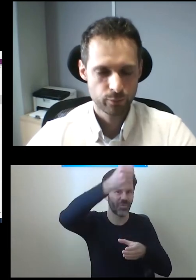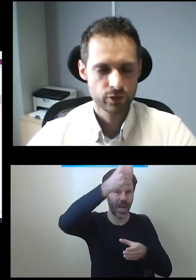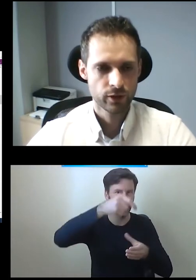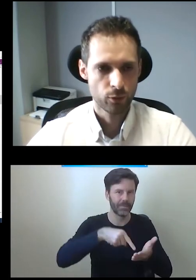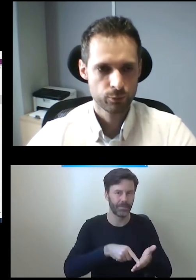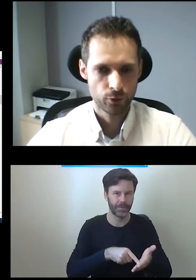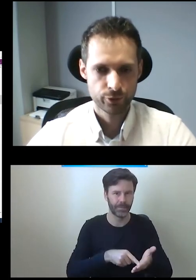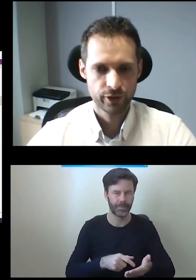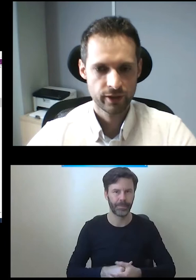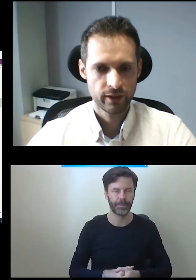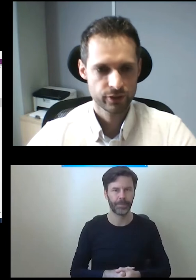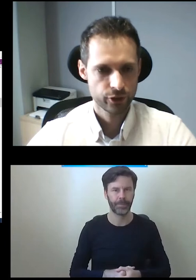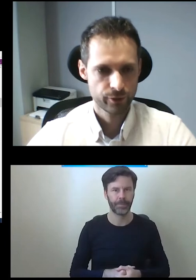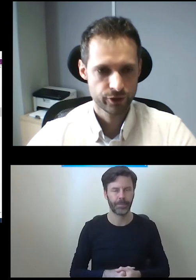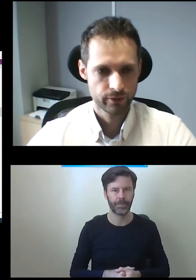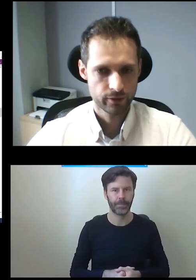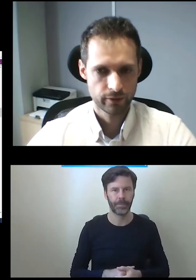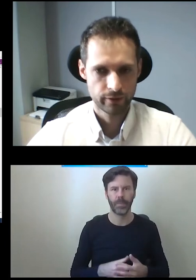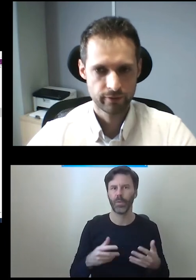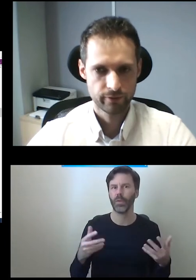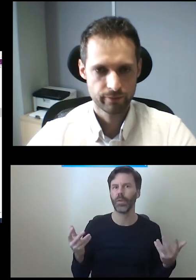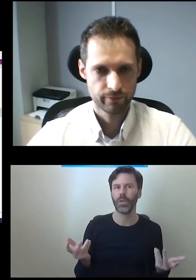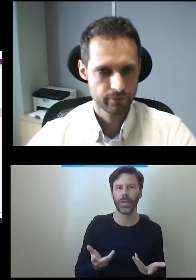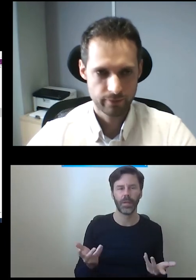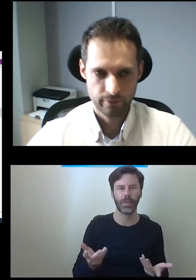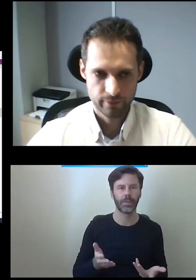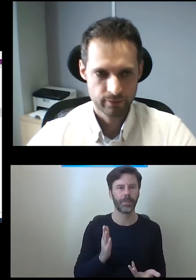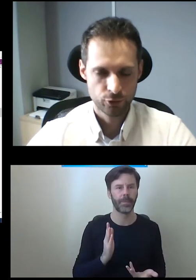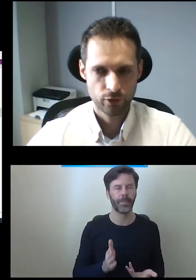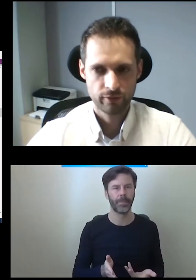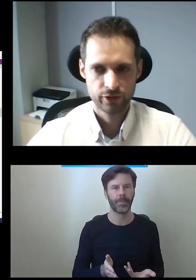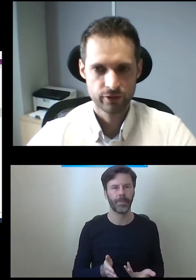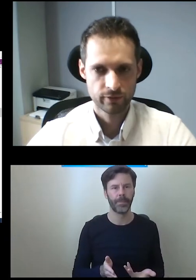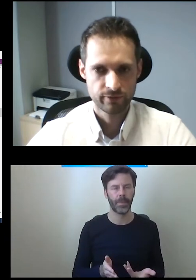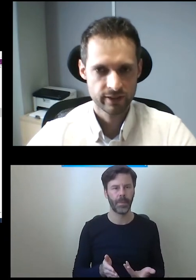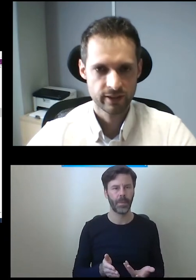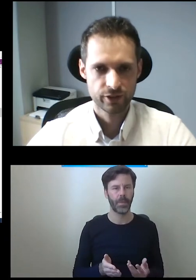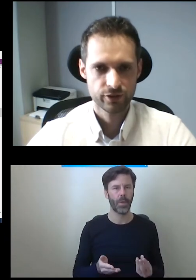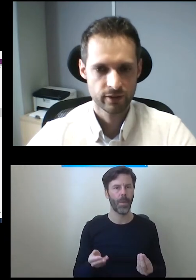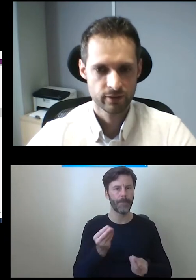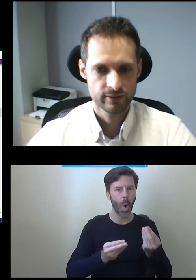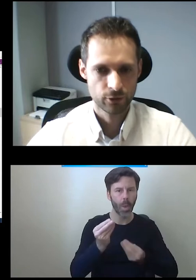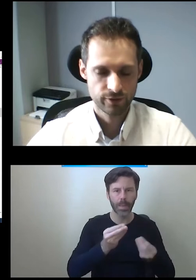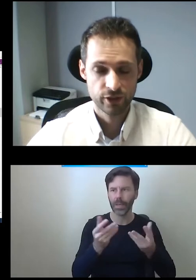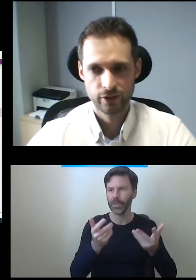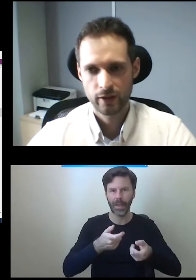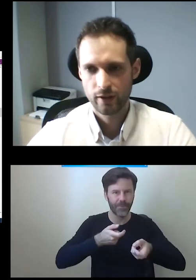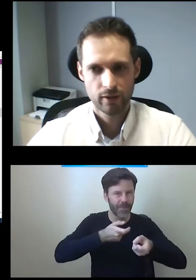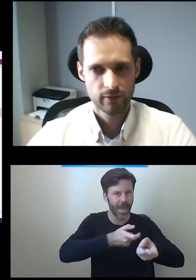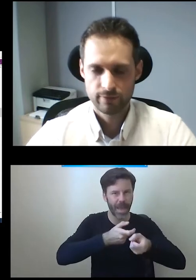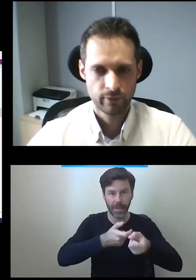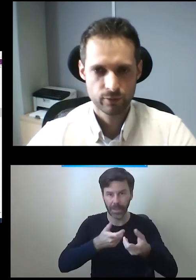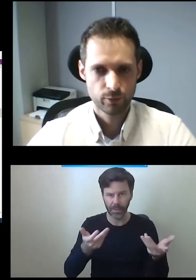Dajemy punkty obciążenia, gdzie się będziemy montować, wiercać, zakotwiczać